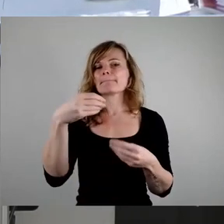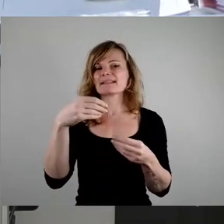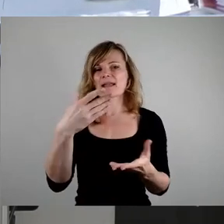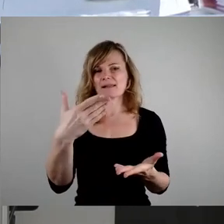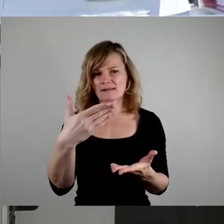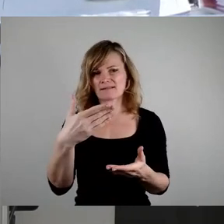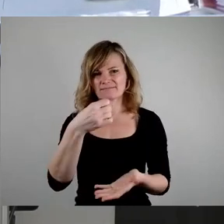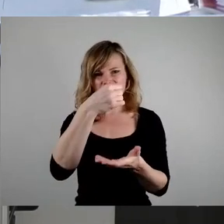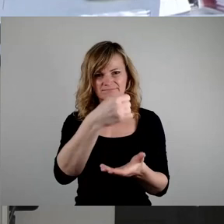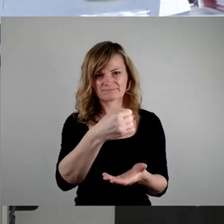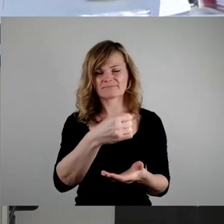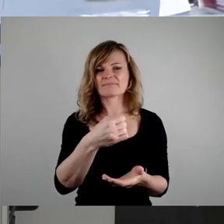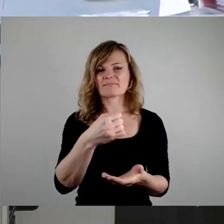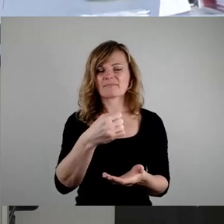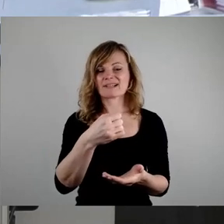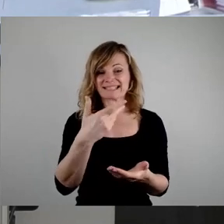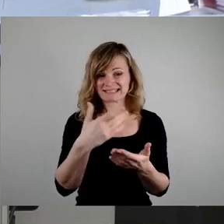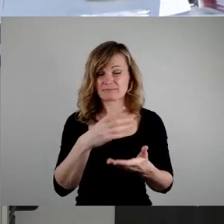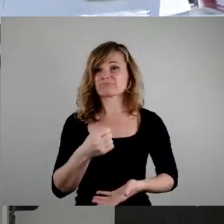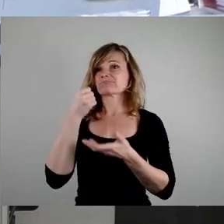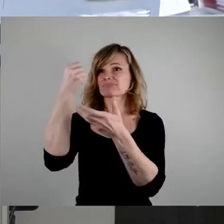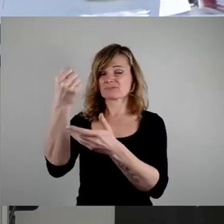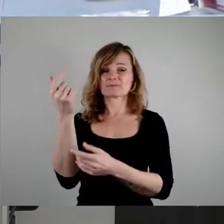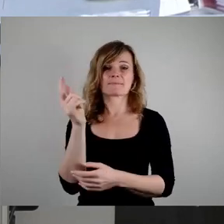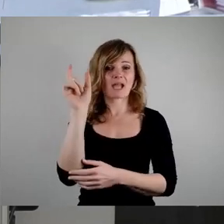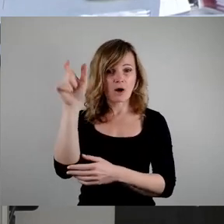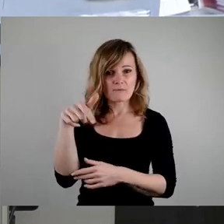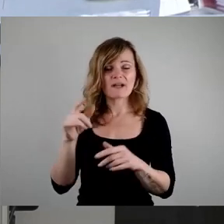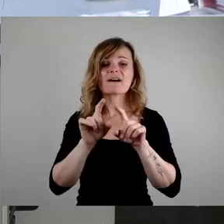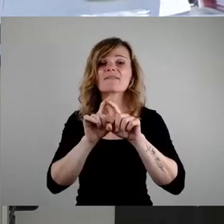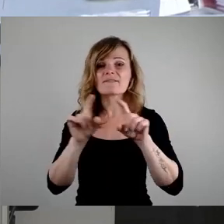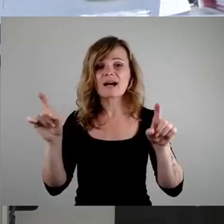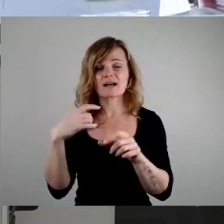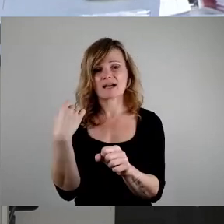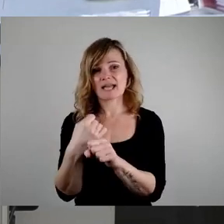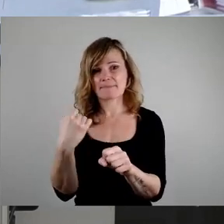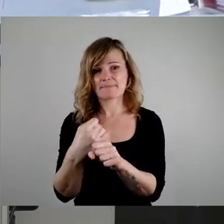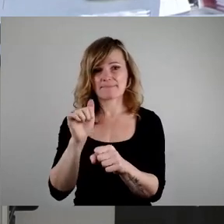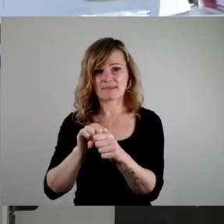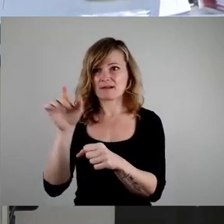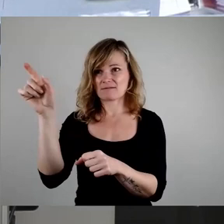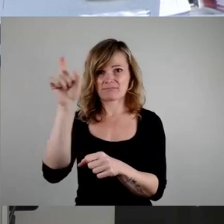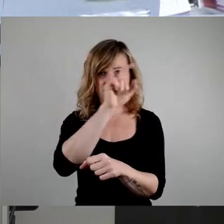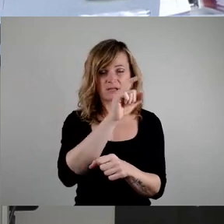die Fachämter. Und da kann ich nur das, was der Kollege Dreebs gesagt hat, vollends unterstützen.